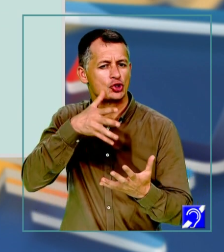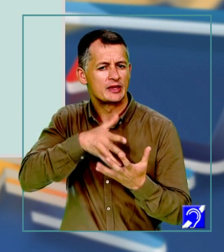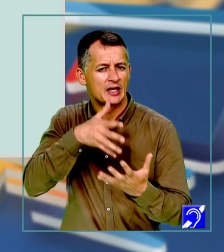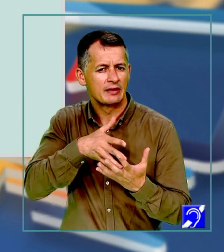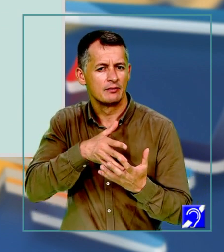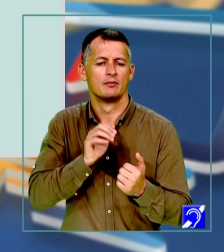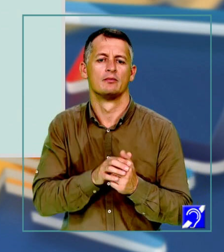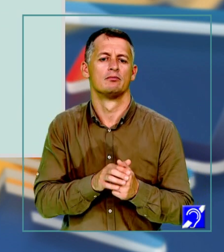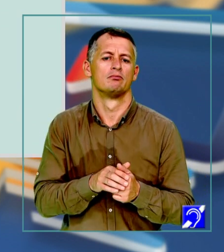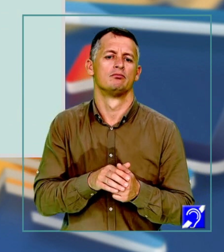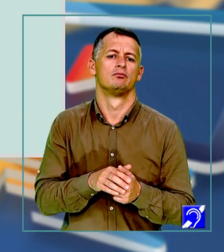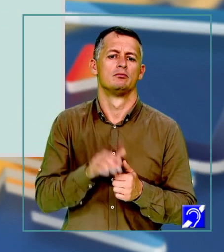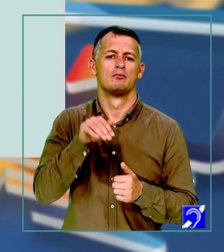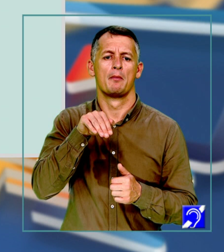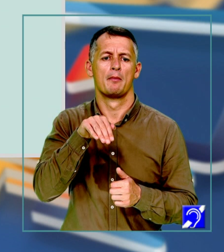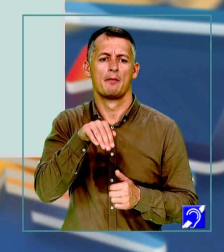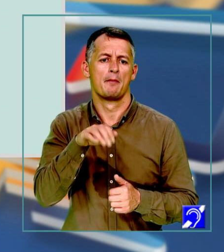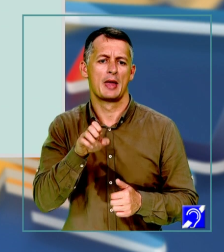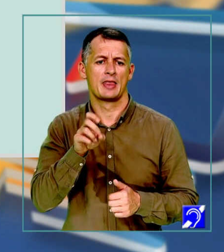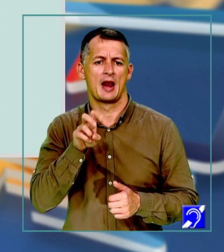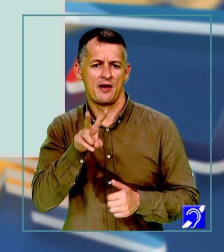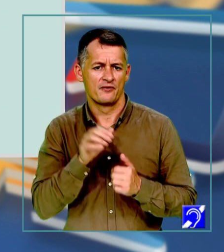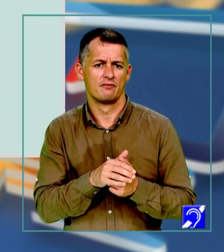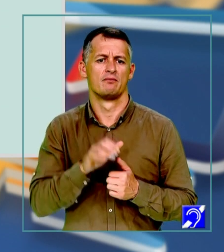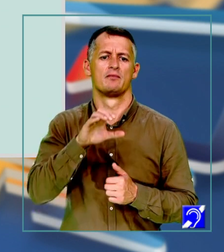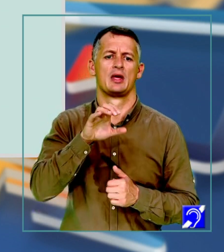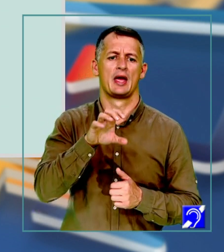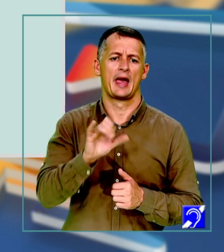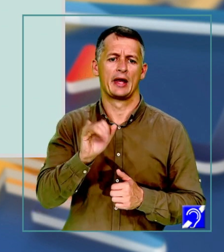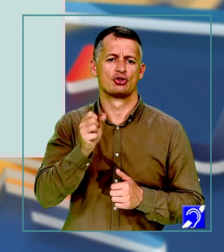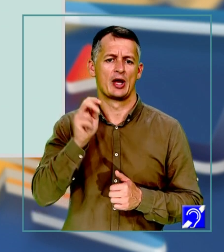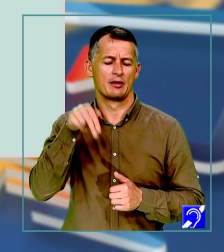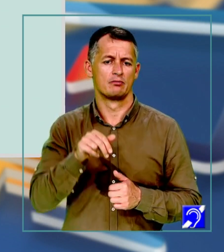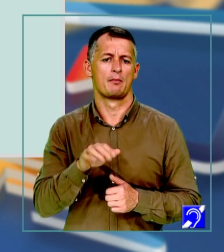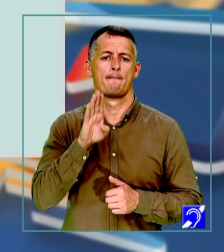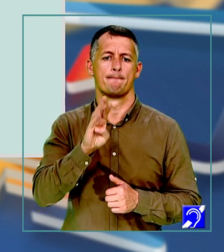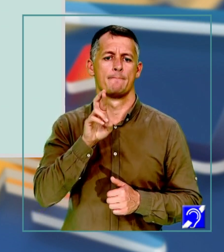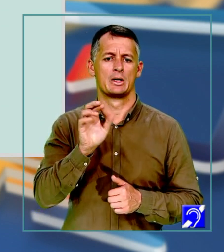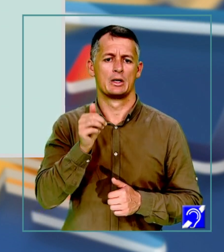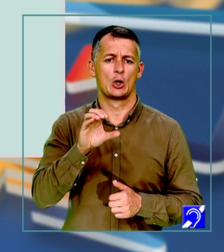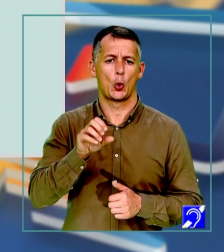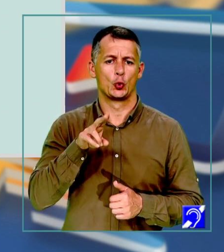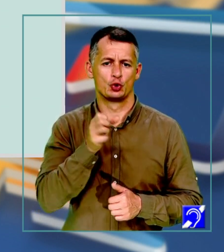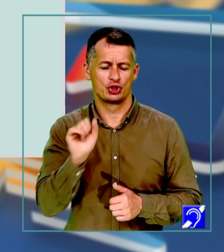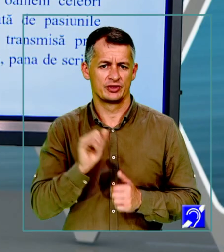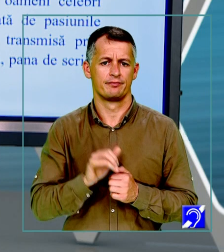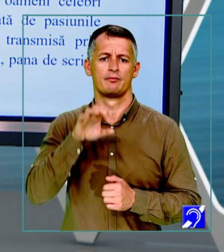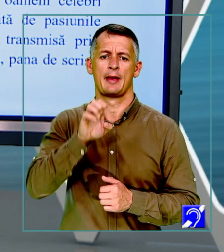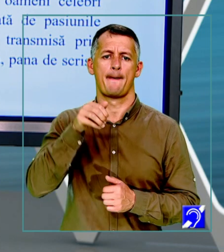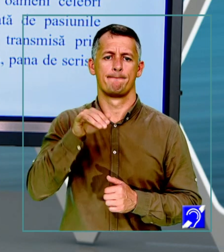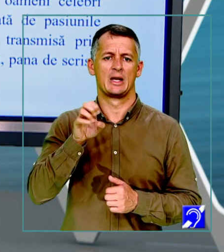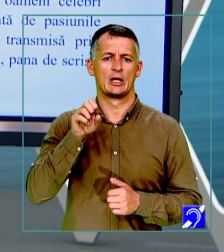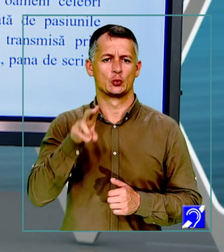celebri, Mendeleev, Einstein, Brâncuș, Eminescu, completată de pasiunile fiecăruia.